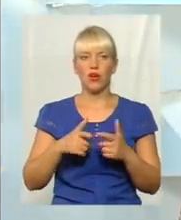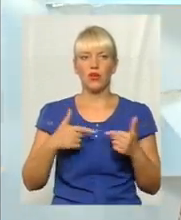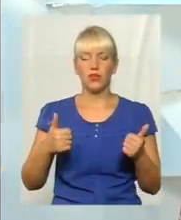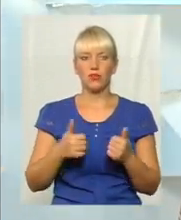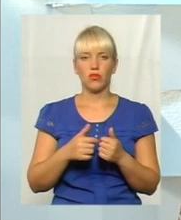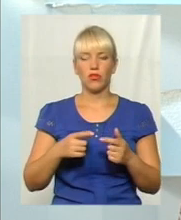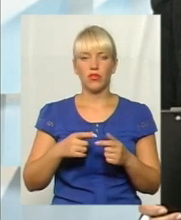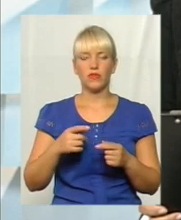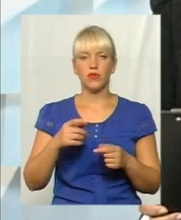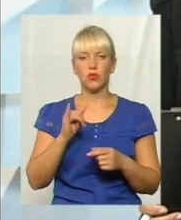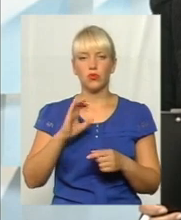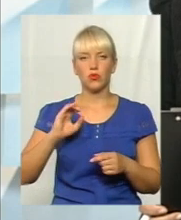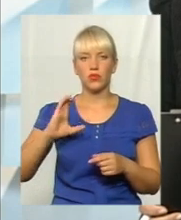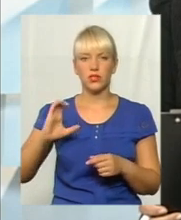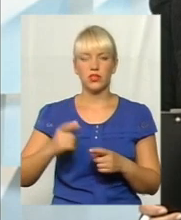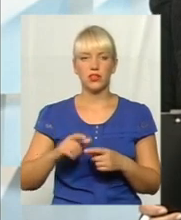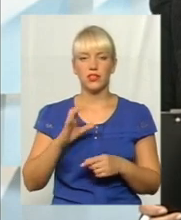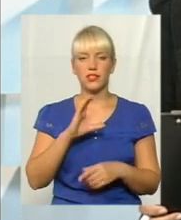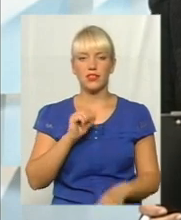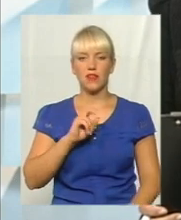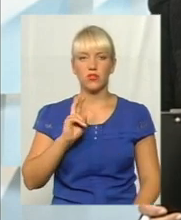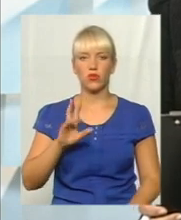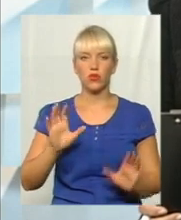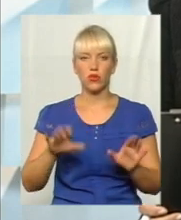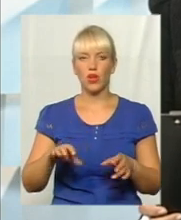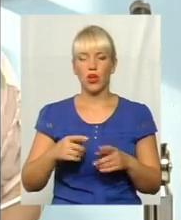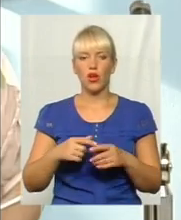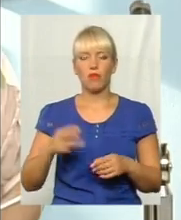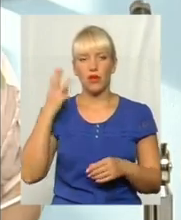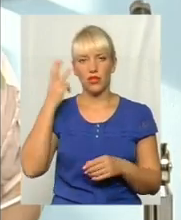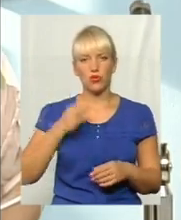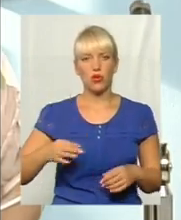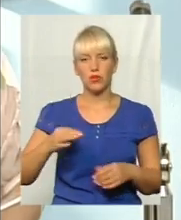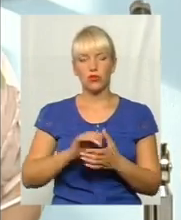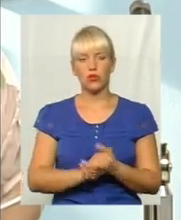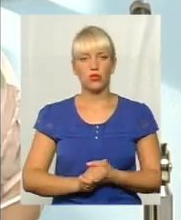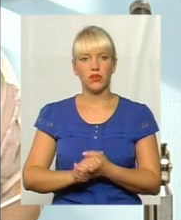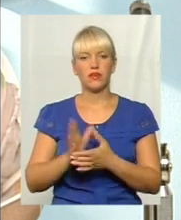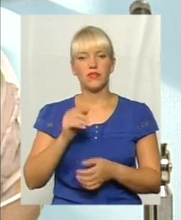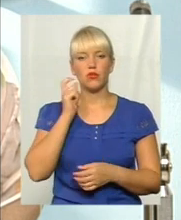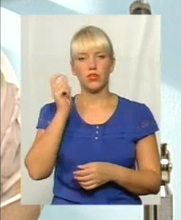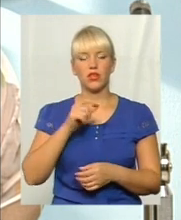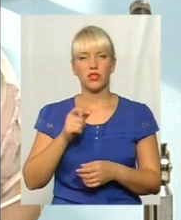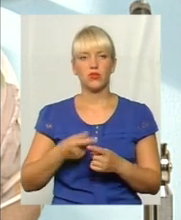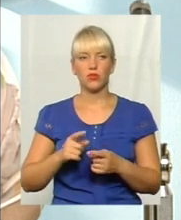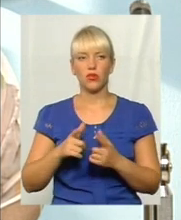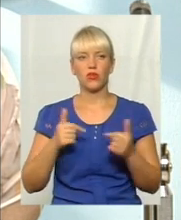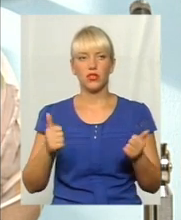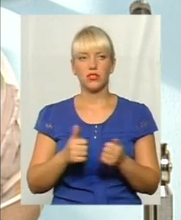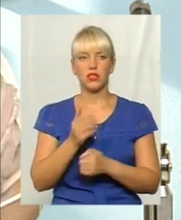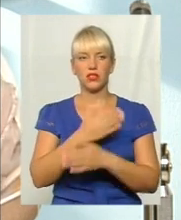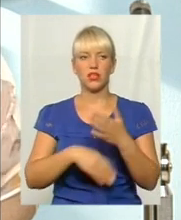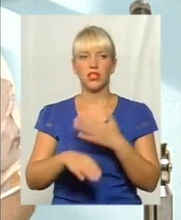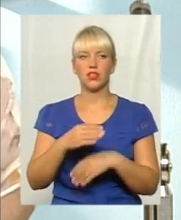Раді вас вітати. І Анатолій Савчук, голова Хмельницького обласного товариства «Всеукраїнської організації інвалідів» «Союз організації інвалідів